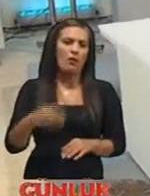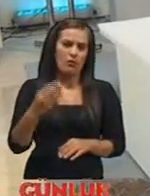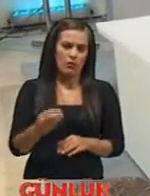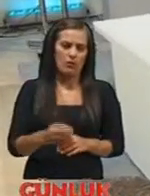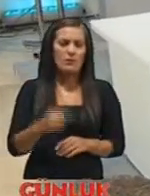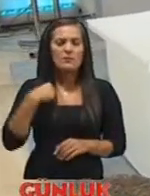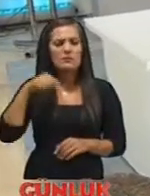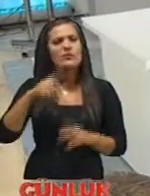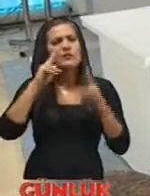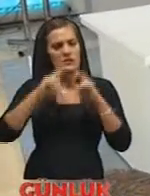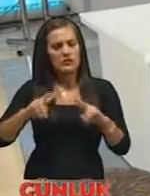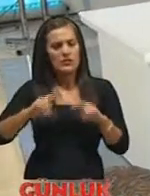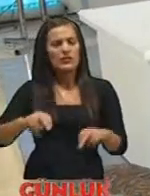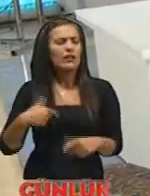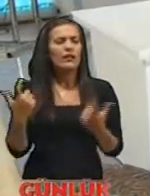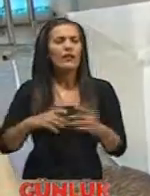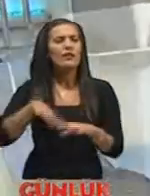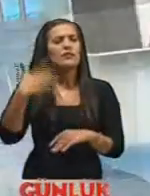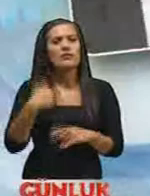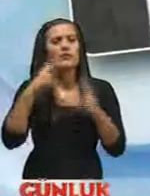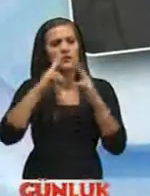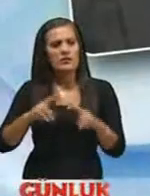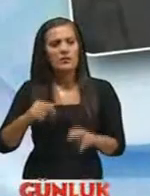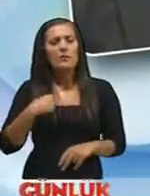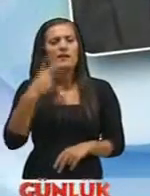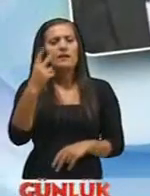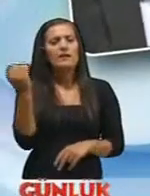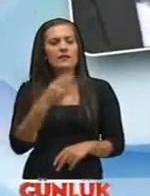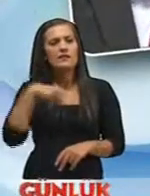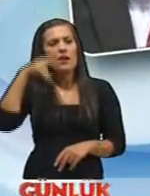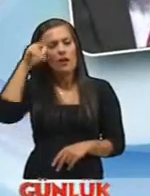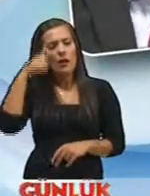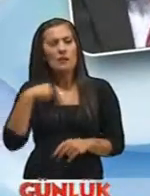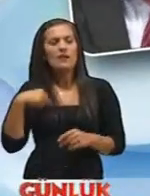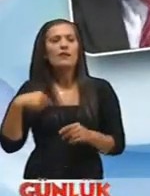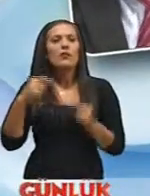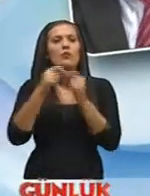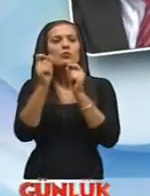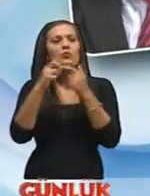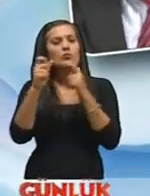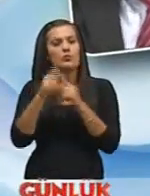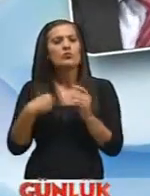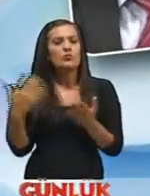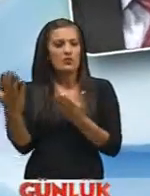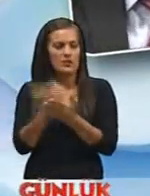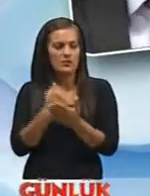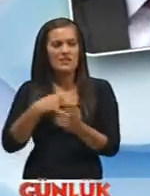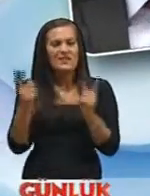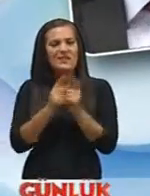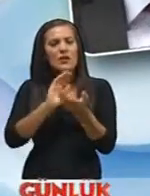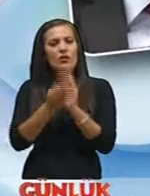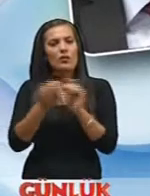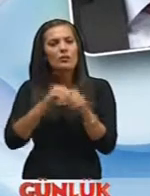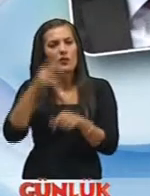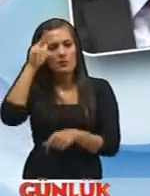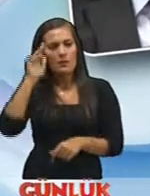inceledik Ama nereden sonra inceledik Ben iki kez Amerika bursu kazandım Fullbright bursu Burslu olarak kısa dönem Amerika'ya gittim Bir